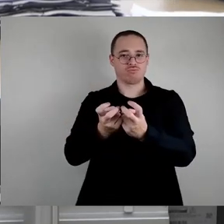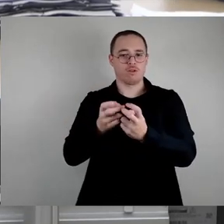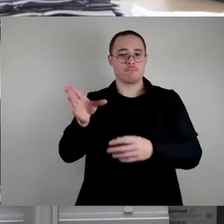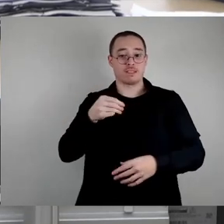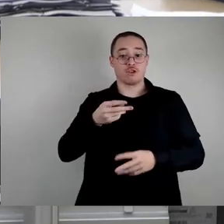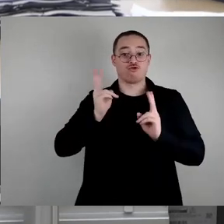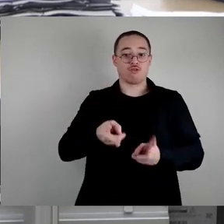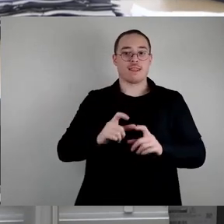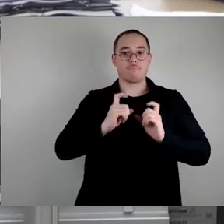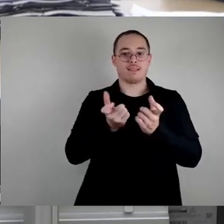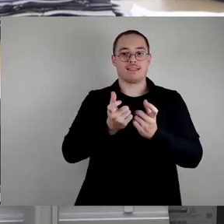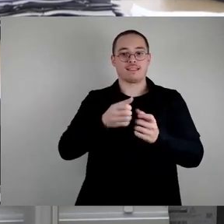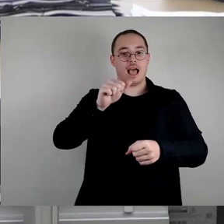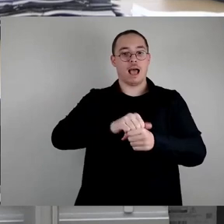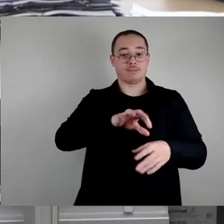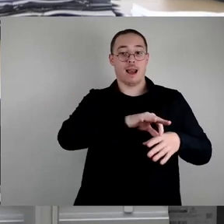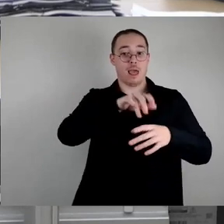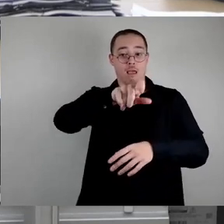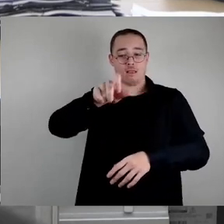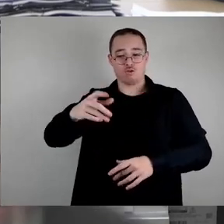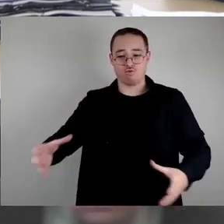wie dieses Prozedere besser auf den Weg gebracht werden kann.